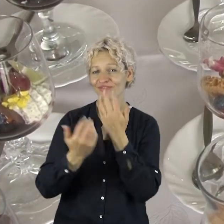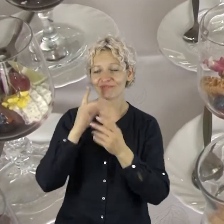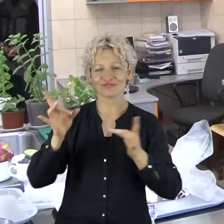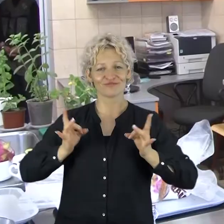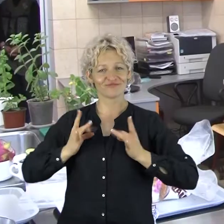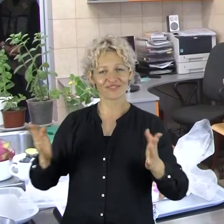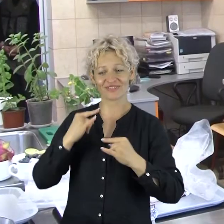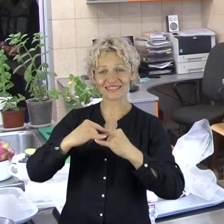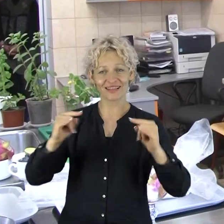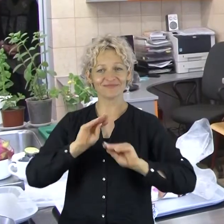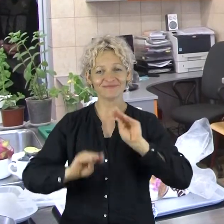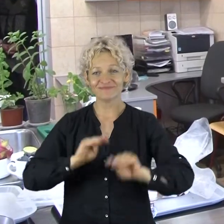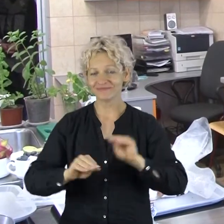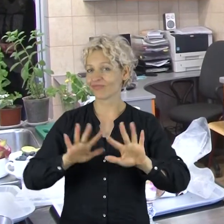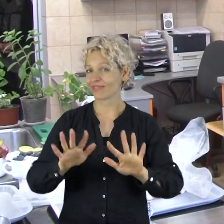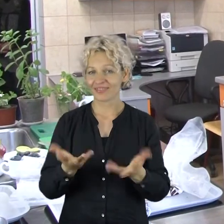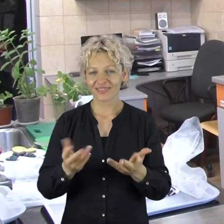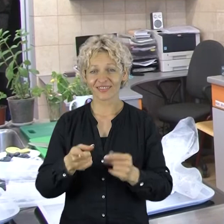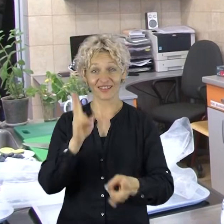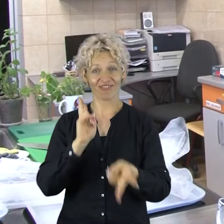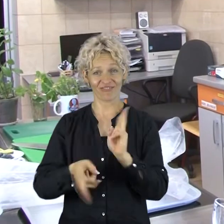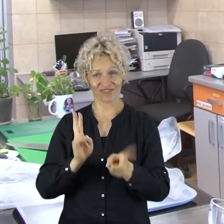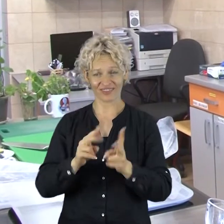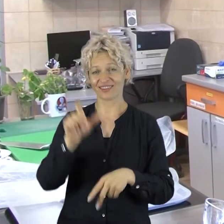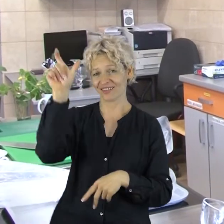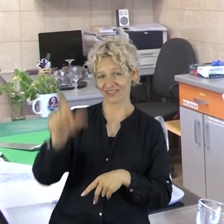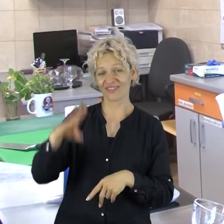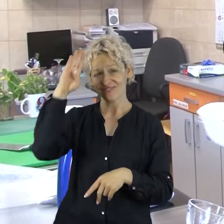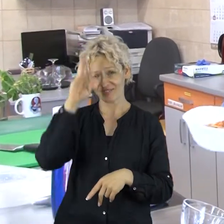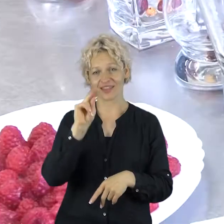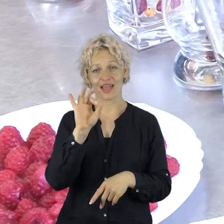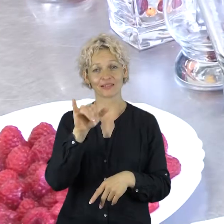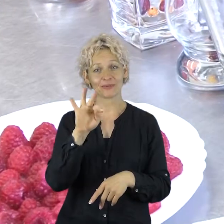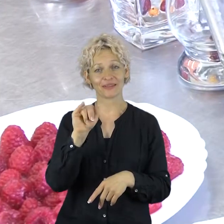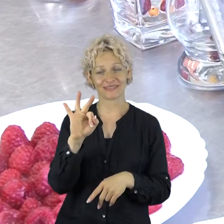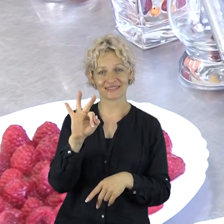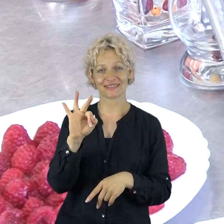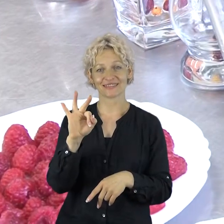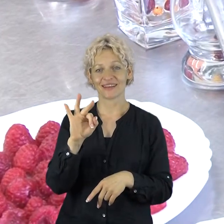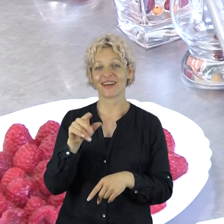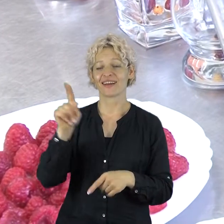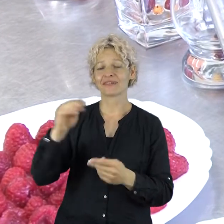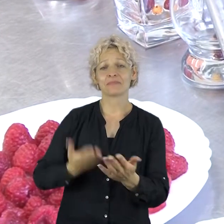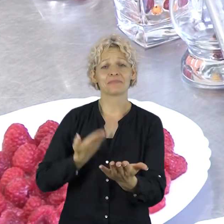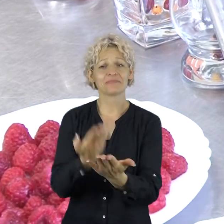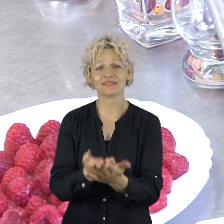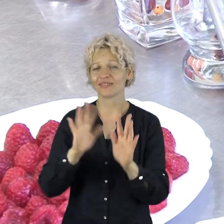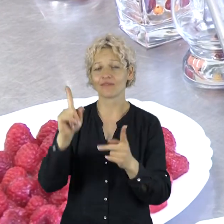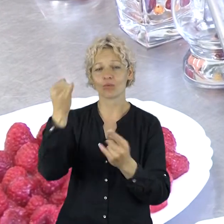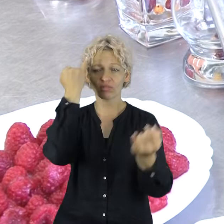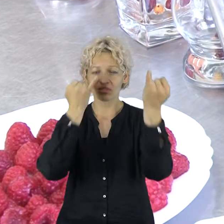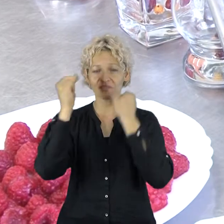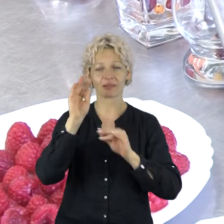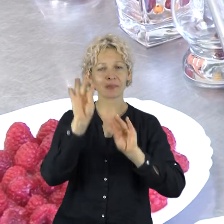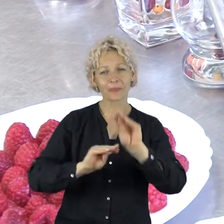vyravimo subtilybėmis. O vyriejo specialybės absolventas šiuo metu virtuvės šefu dirbantis Kestutis pristato akspronto sukurtą